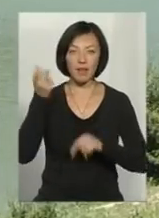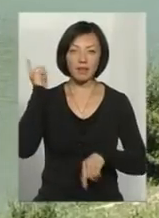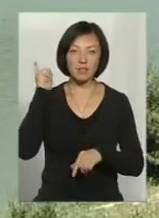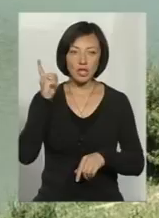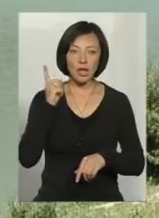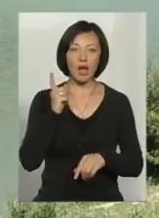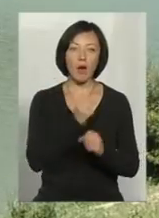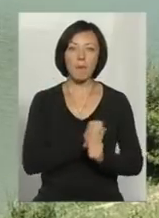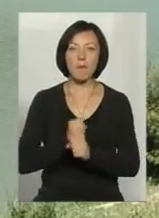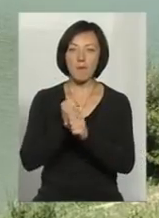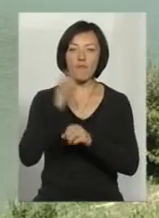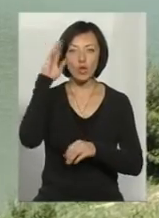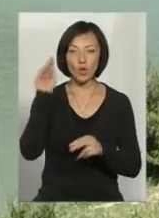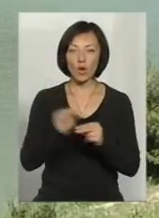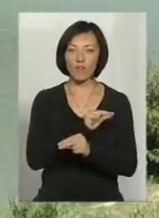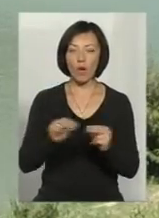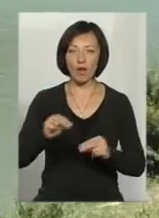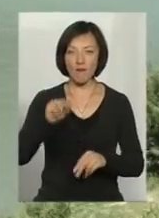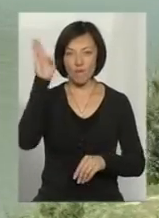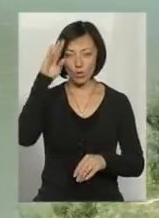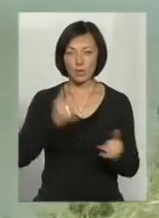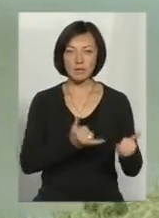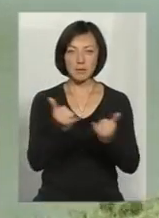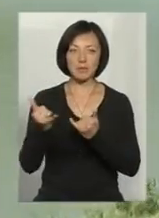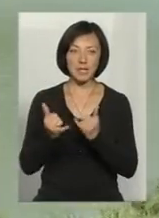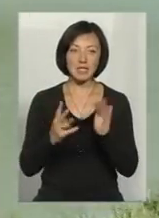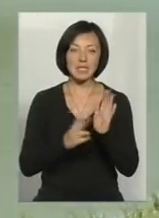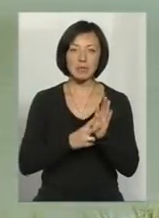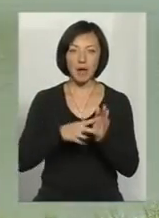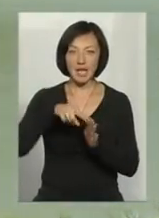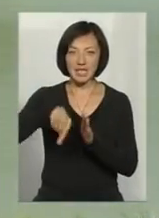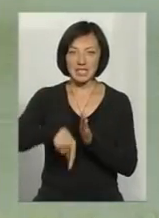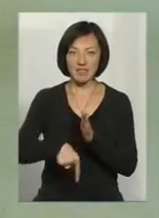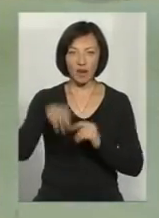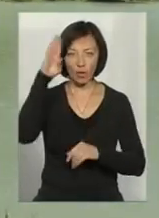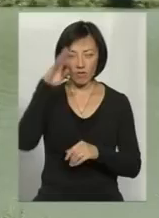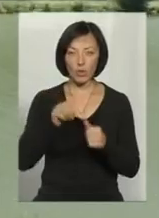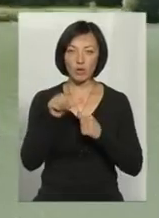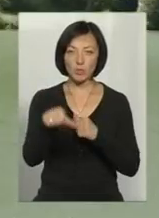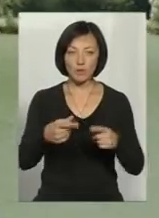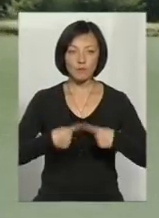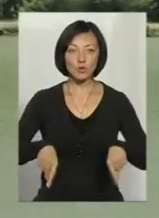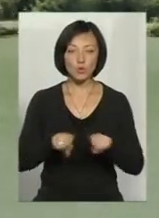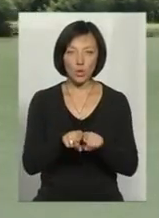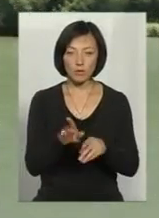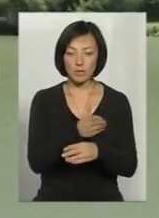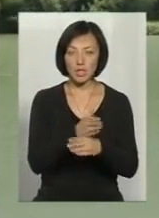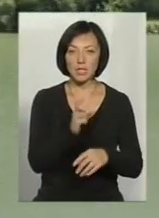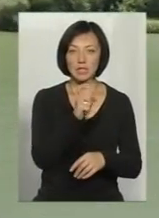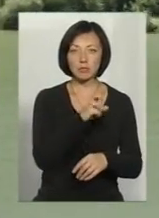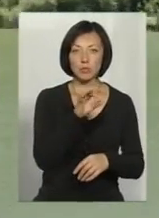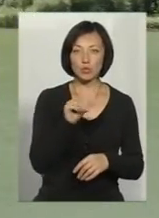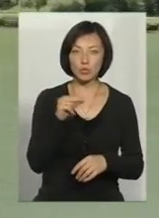бальнеологічний курорт. Лікувальною водою його забезпечували сім свердловин. Окрім них, в зоні, що межувала із збручанським